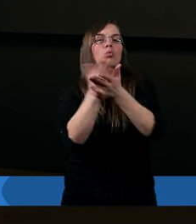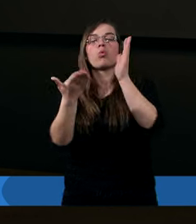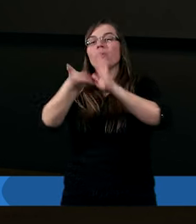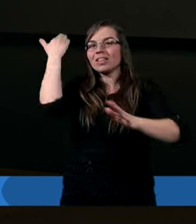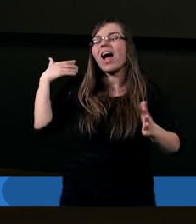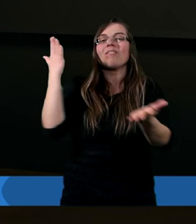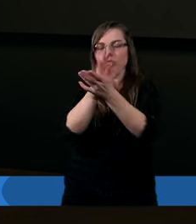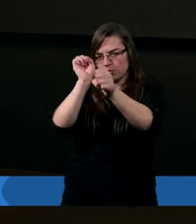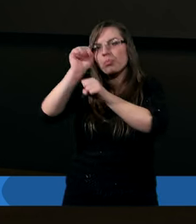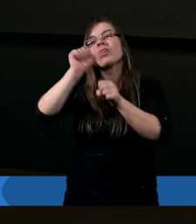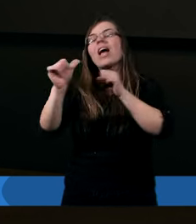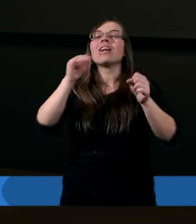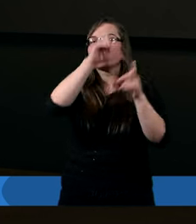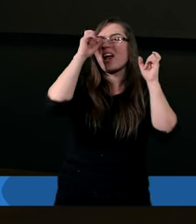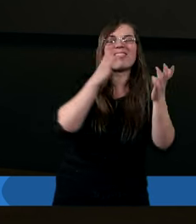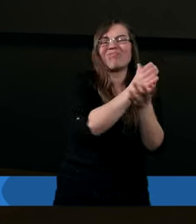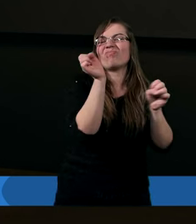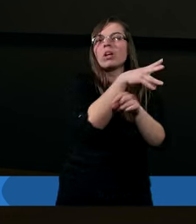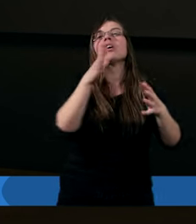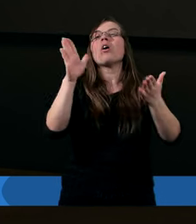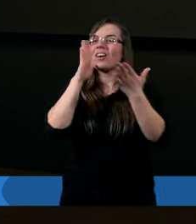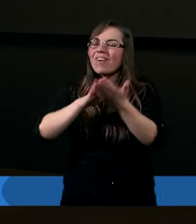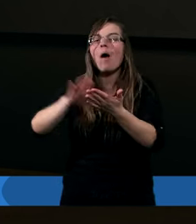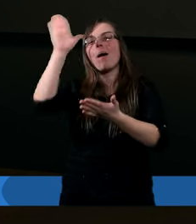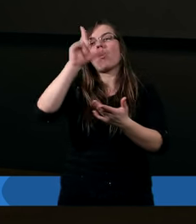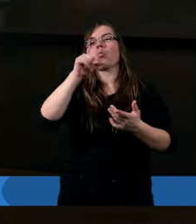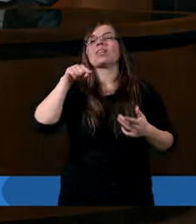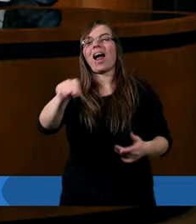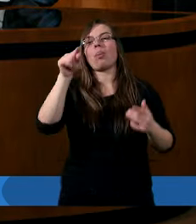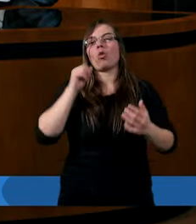dawno już pokonany. Bogu niech będzie za to chwała.